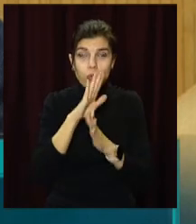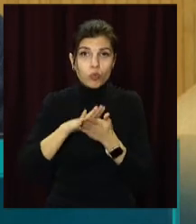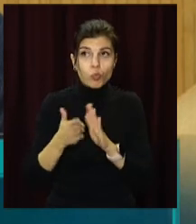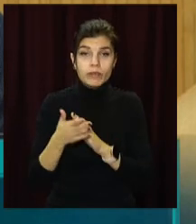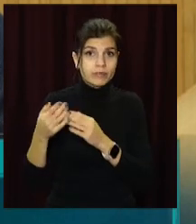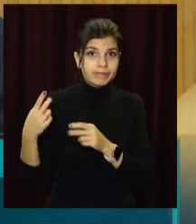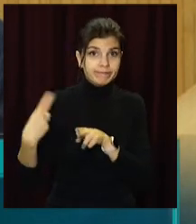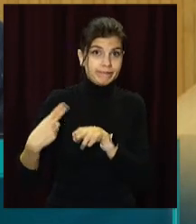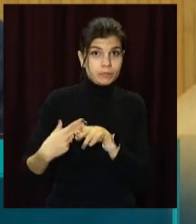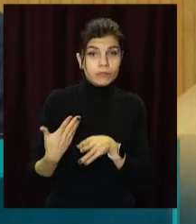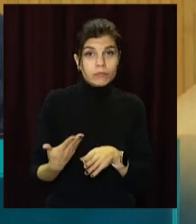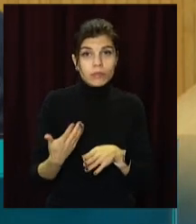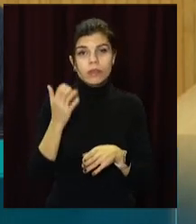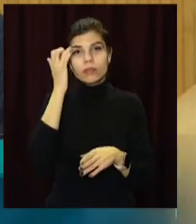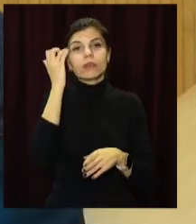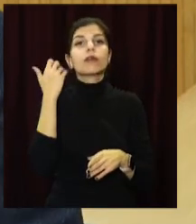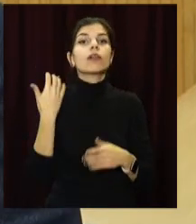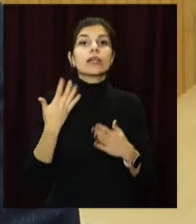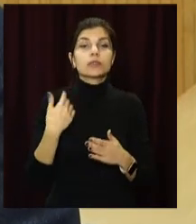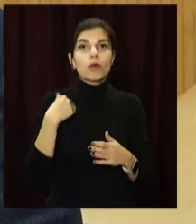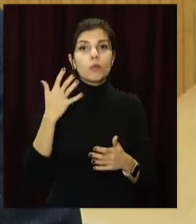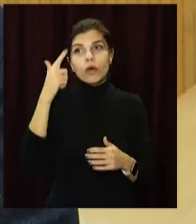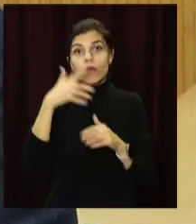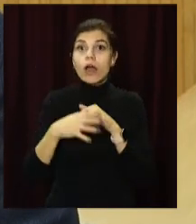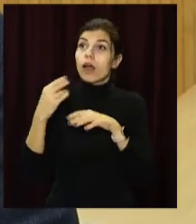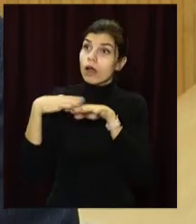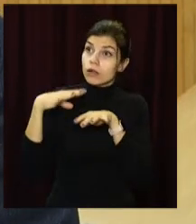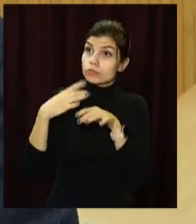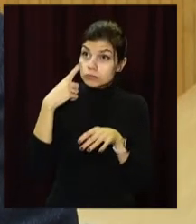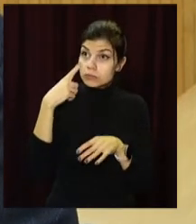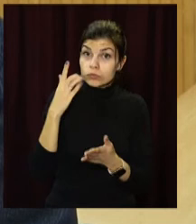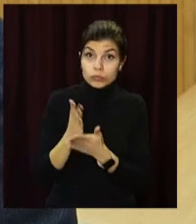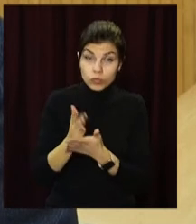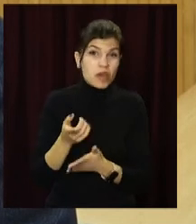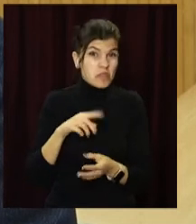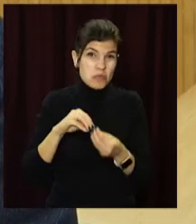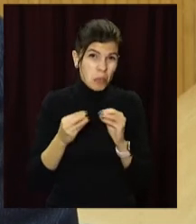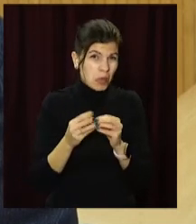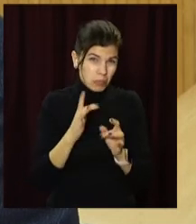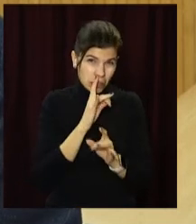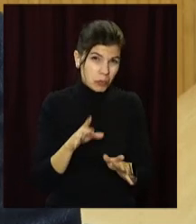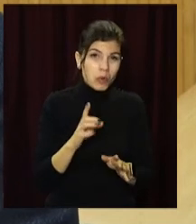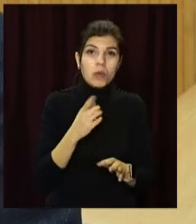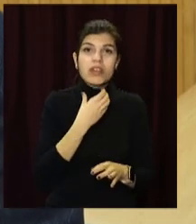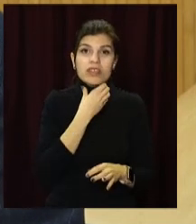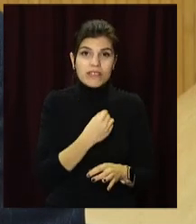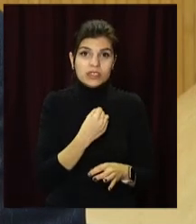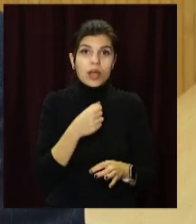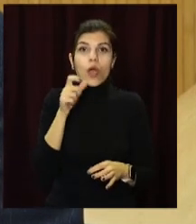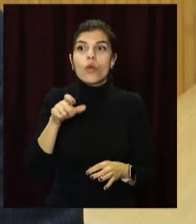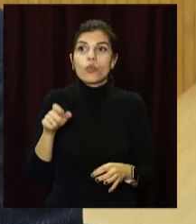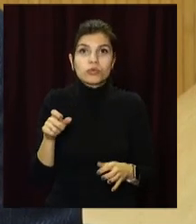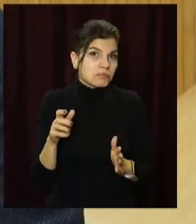І якщо ми будемо розуміти ритмічність фінансування, то я взагалі не бачу проблем, оскільки дефіциту кадрів